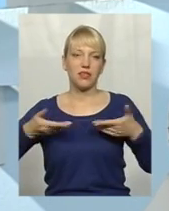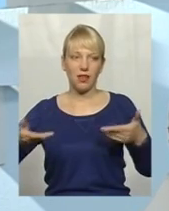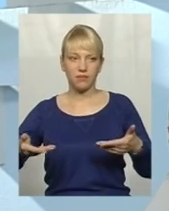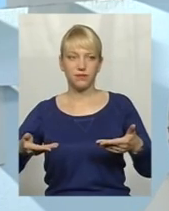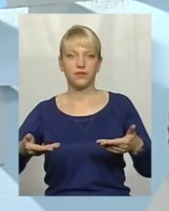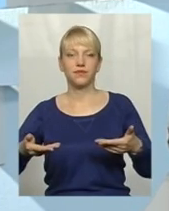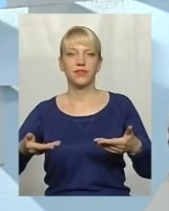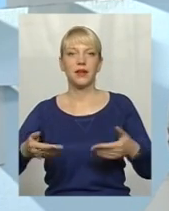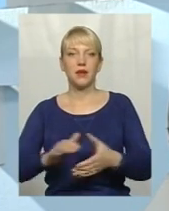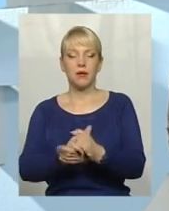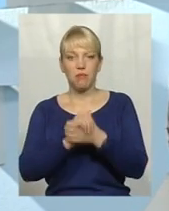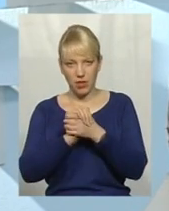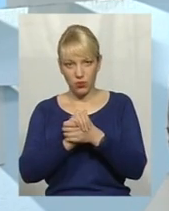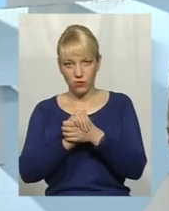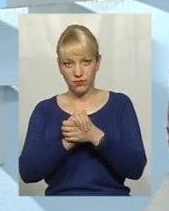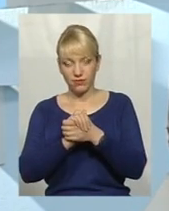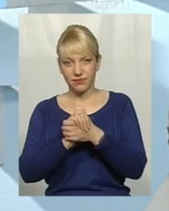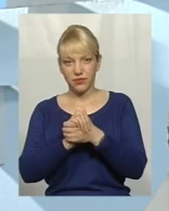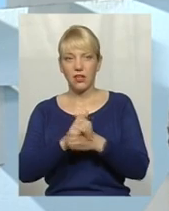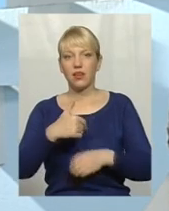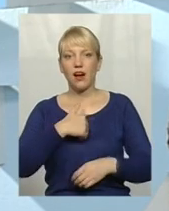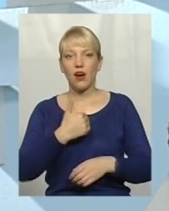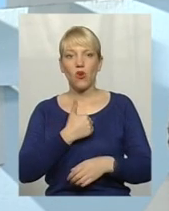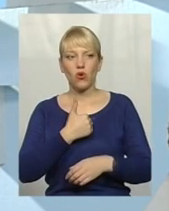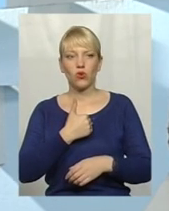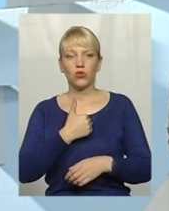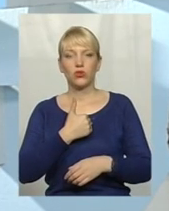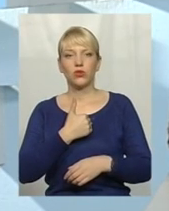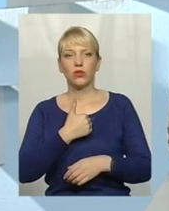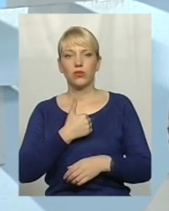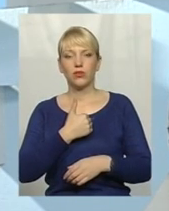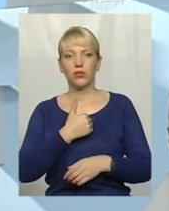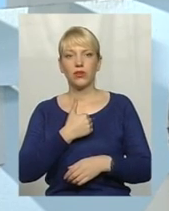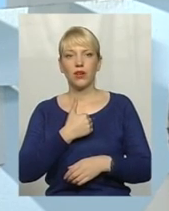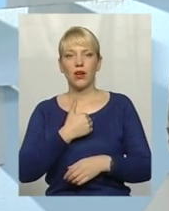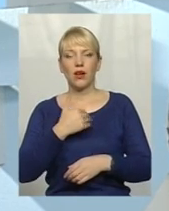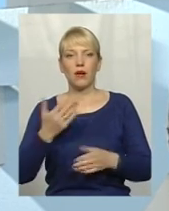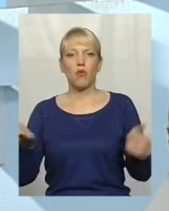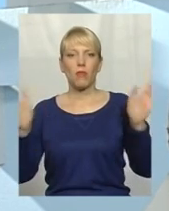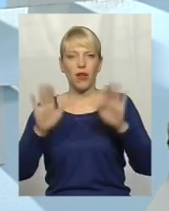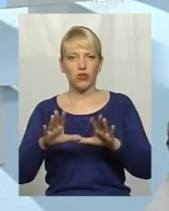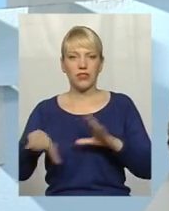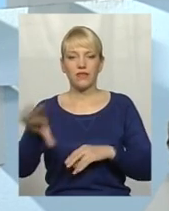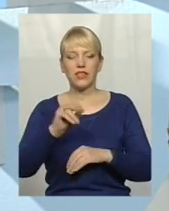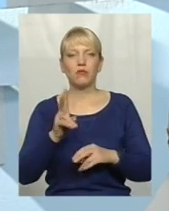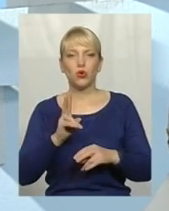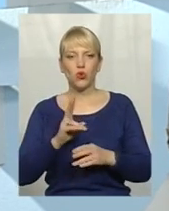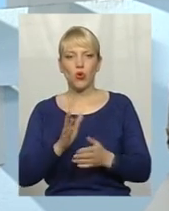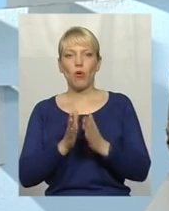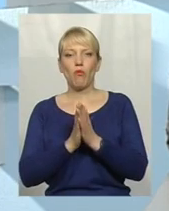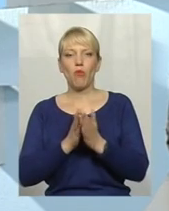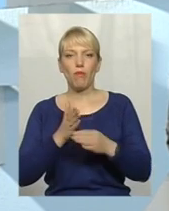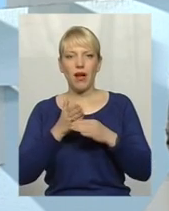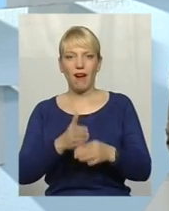миру. Я хочу побажати всіх, хто помагає нашому служінню,